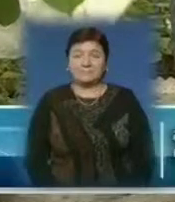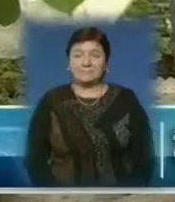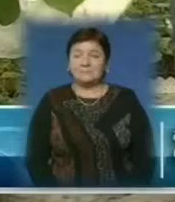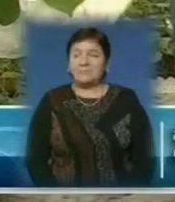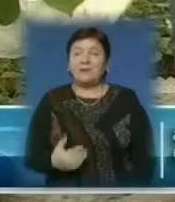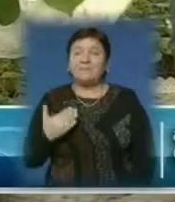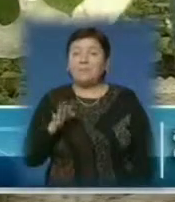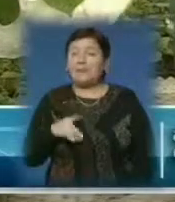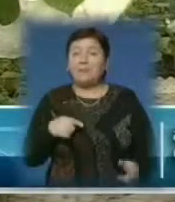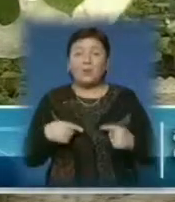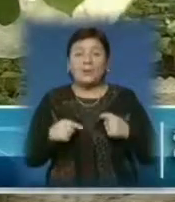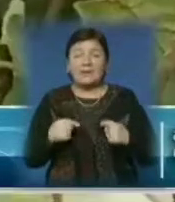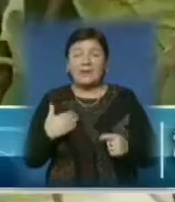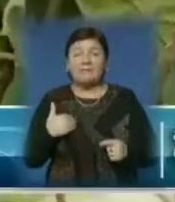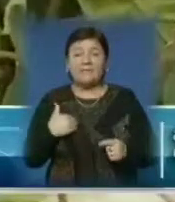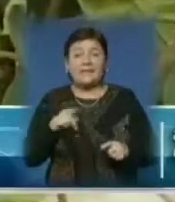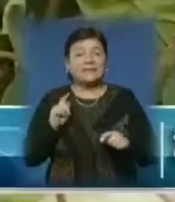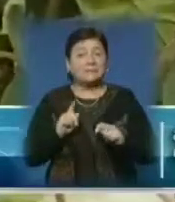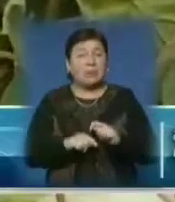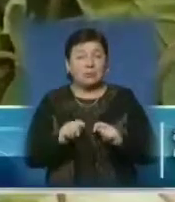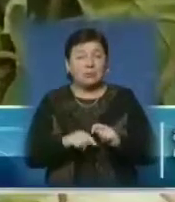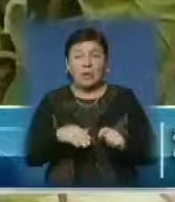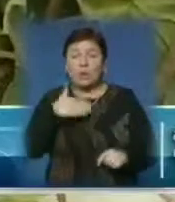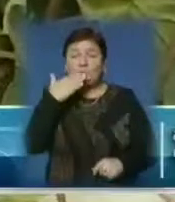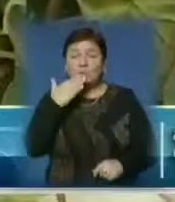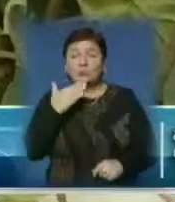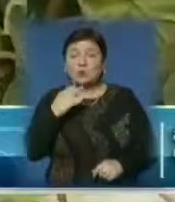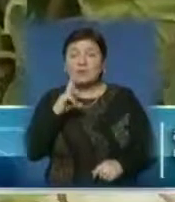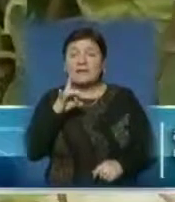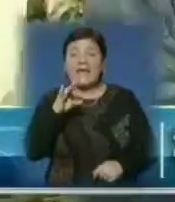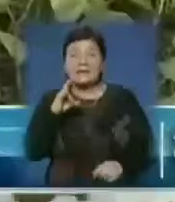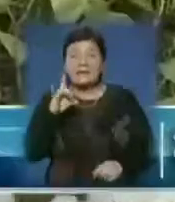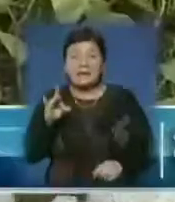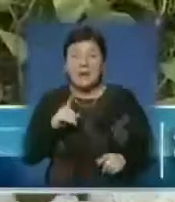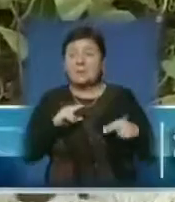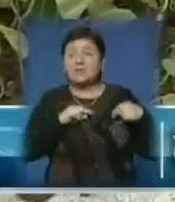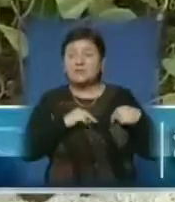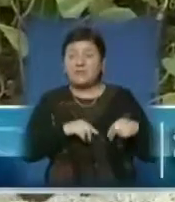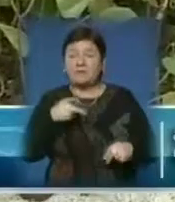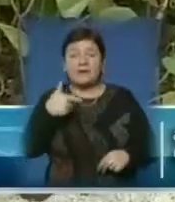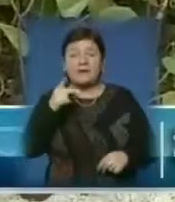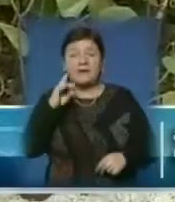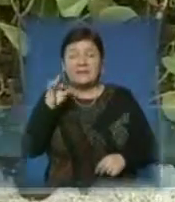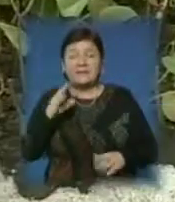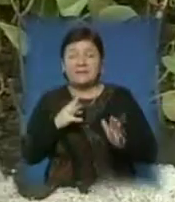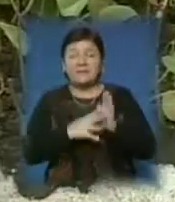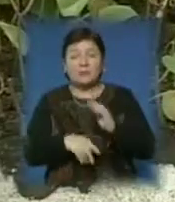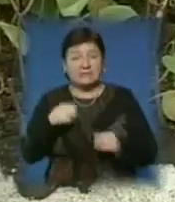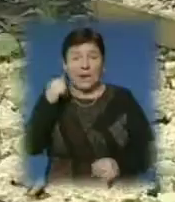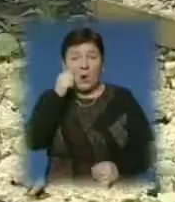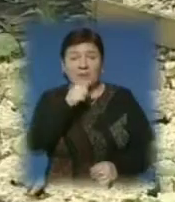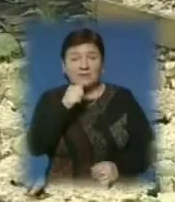Він їх не продає, він над ними експериментує. Ужгородець Генріх Стратон починав працювати з Ліаною Ківі ще на початку 90-х років.